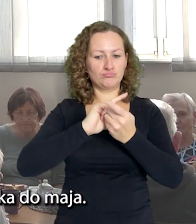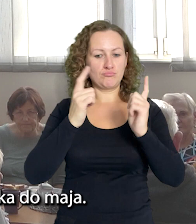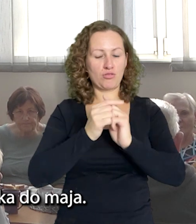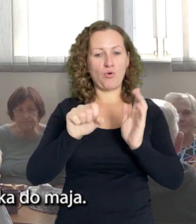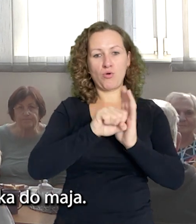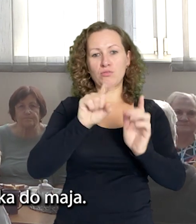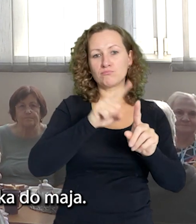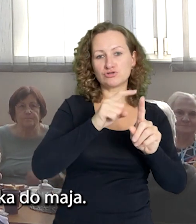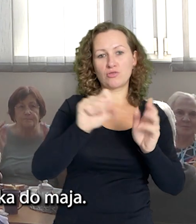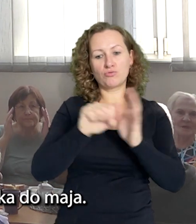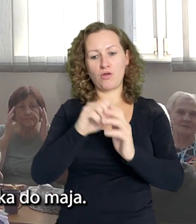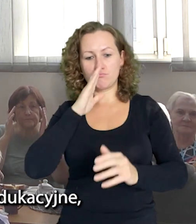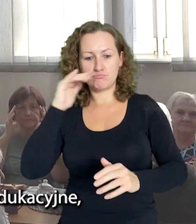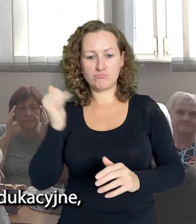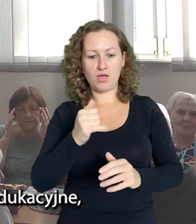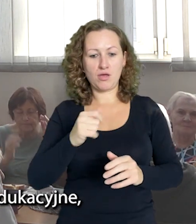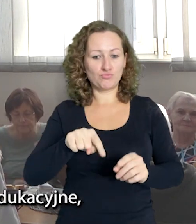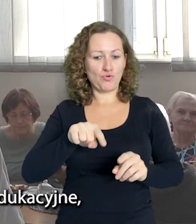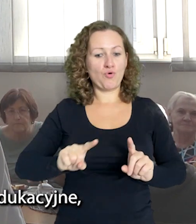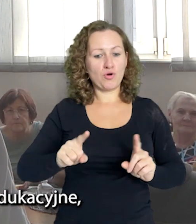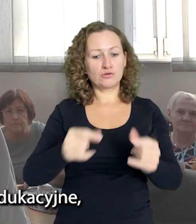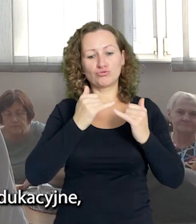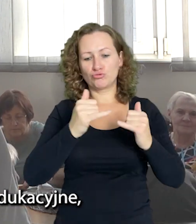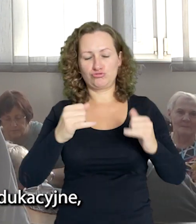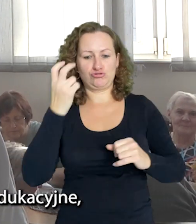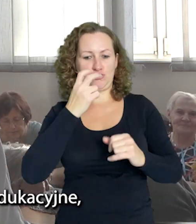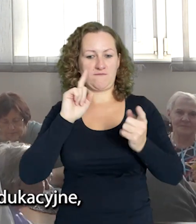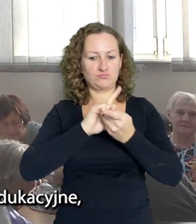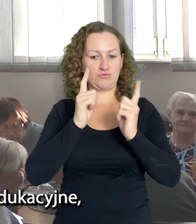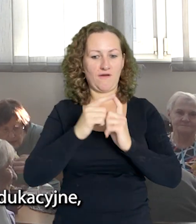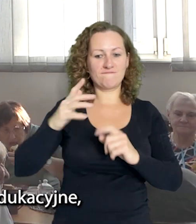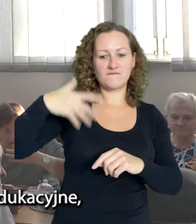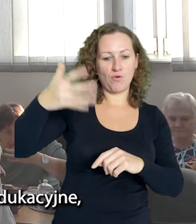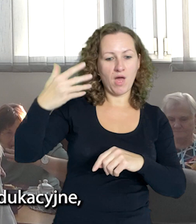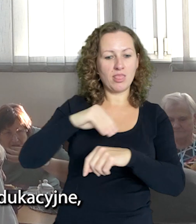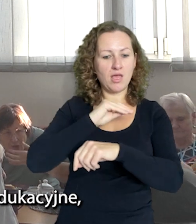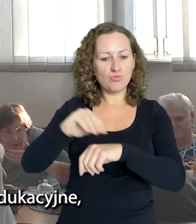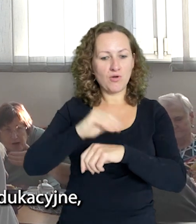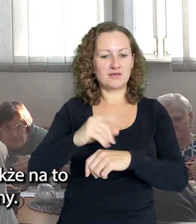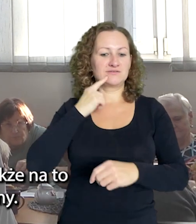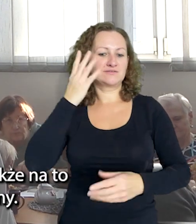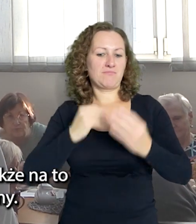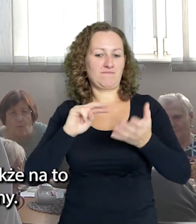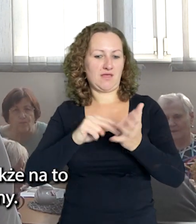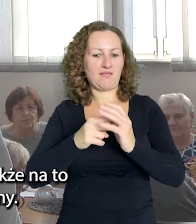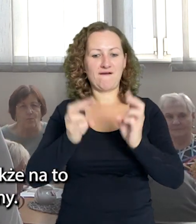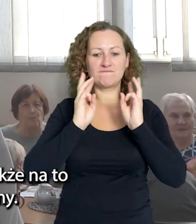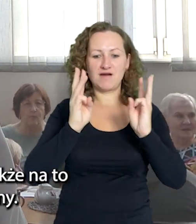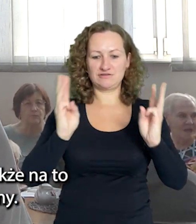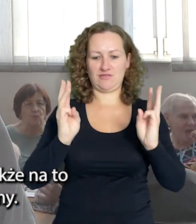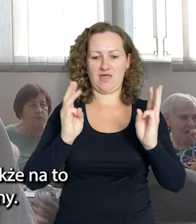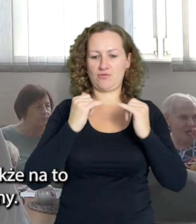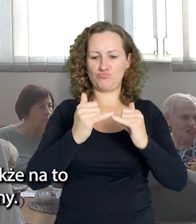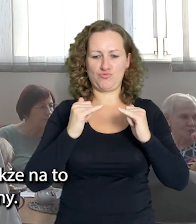cyklicznie od października do maja. Organizujemy tutaj różne ciekawe spotkania, wykłady edukacyjne, mamy zabawy